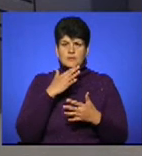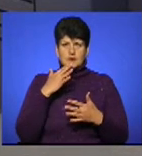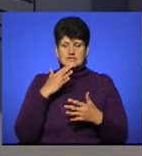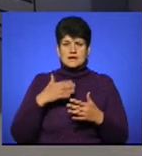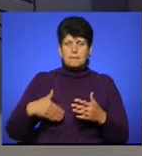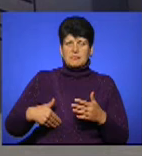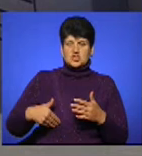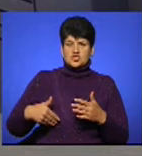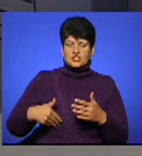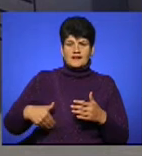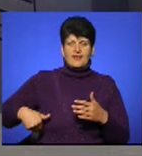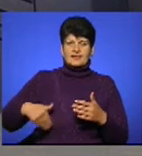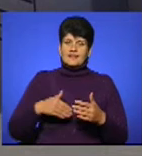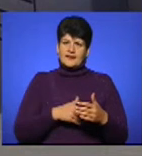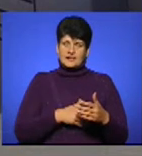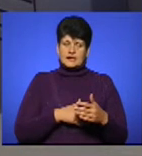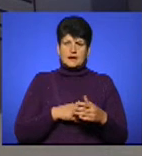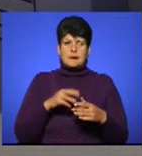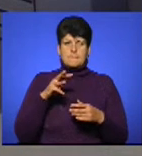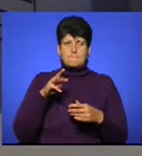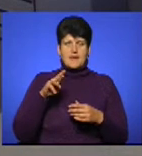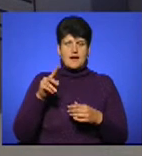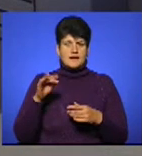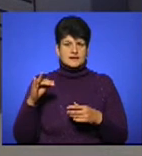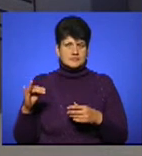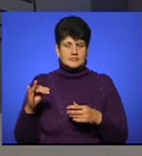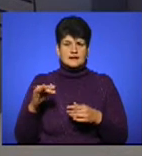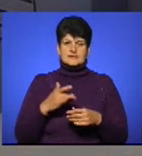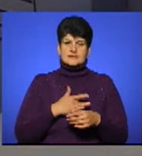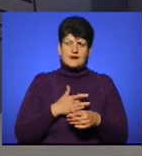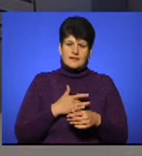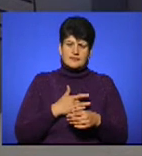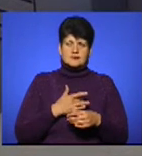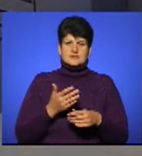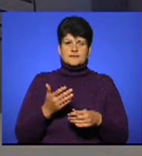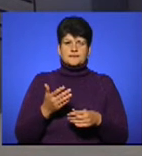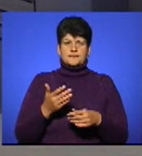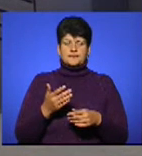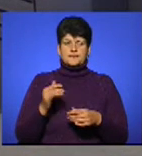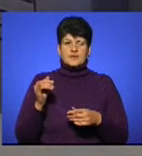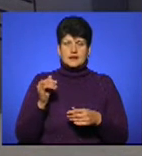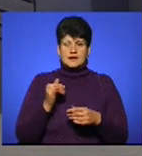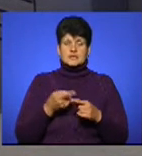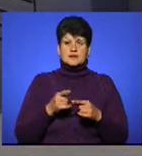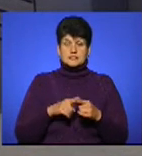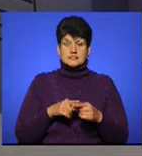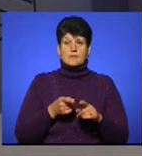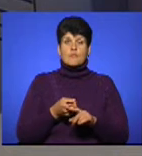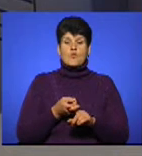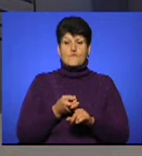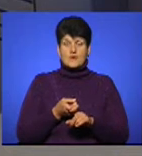печінка, нирки, м'язи, серце. І з цим пов'язана